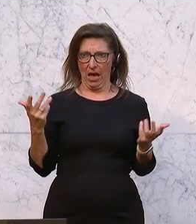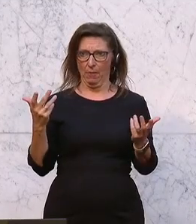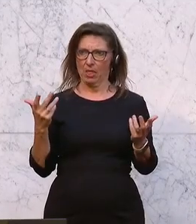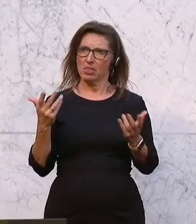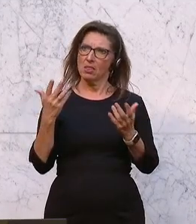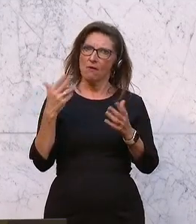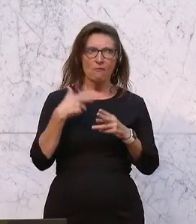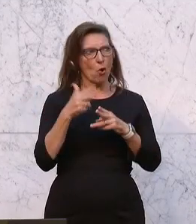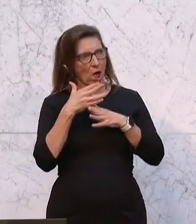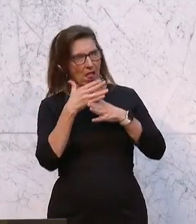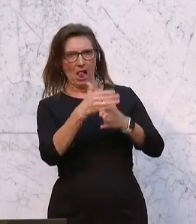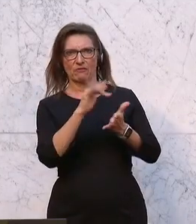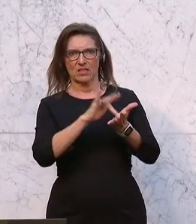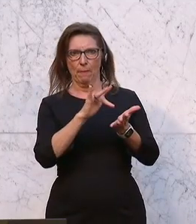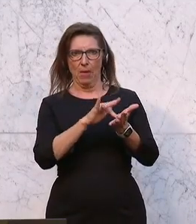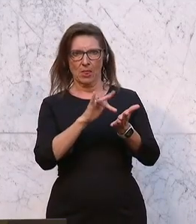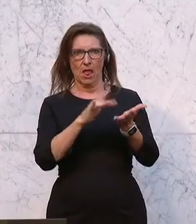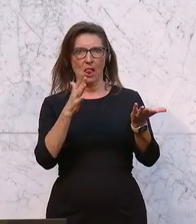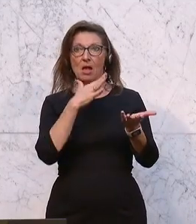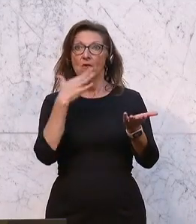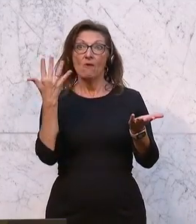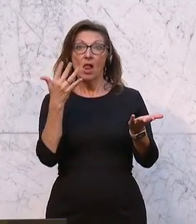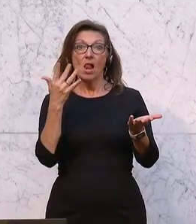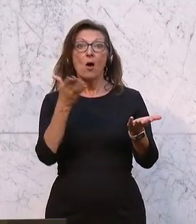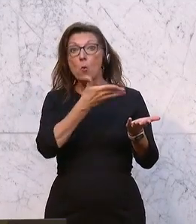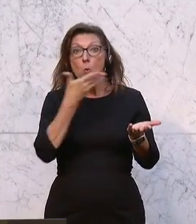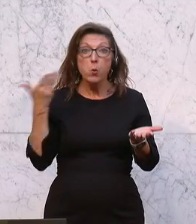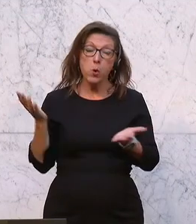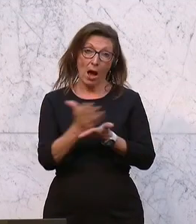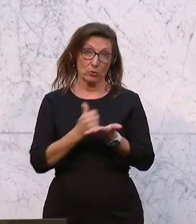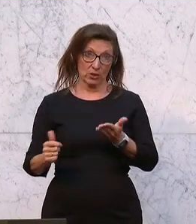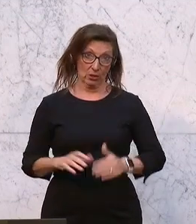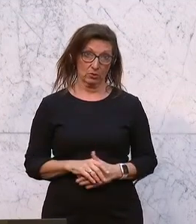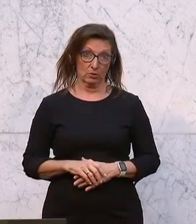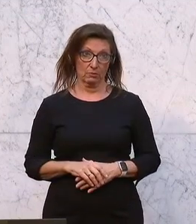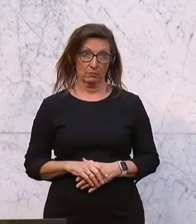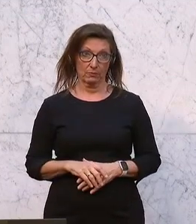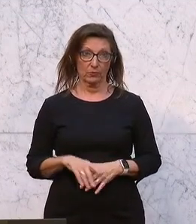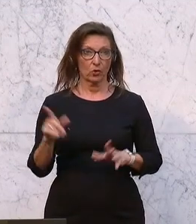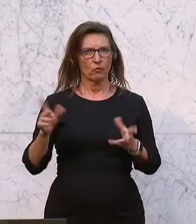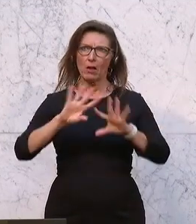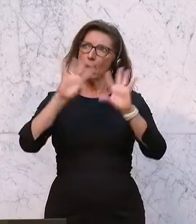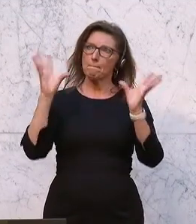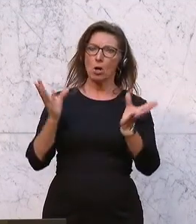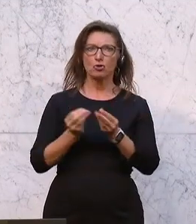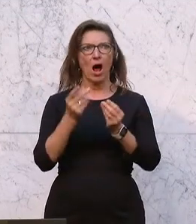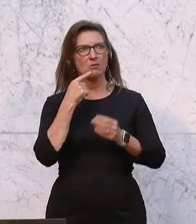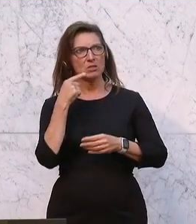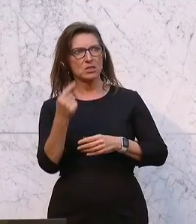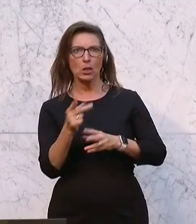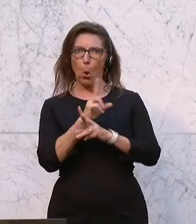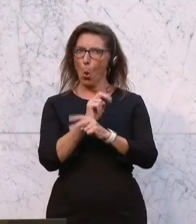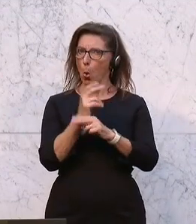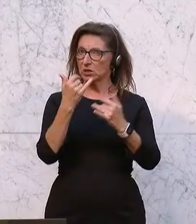helfen, auch nicht mehr in Anspruch genommen sein wurden. Und wenn man das ja noch über Pauschal, wie gesagt, rüber tut, wie steht